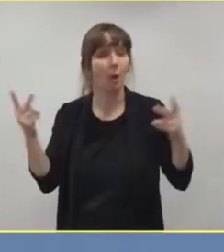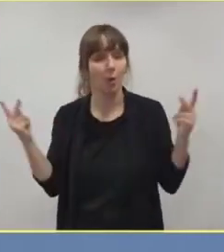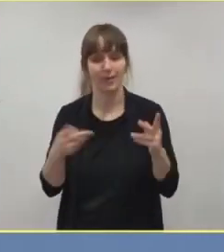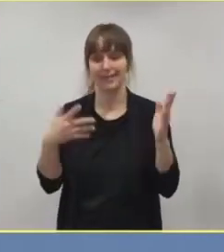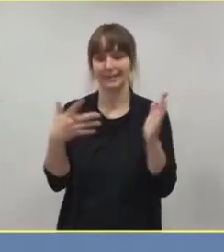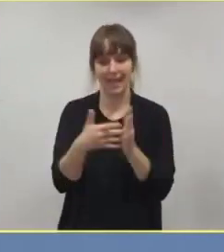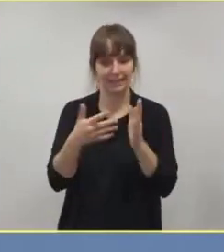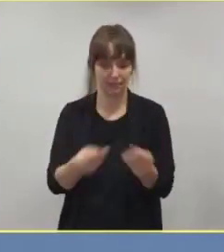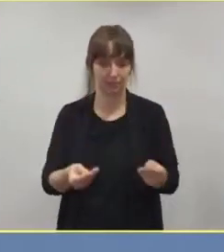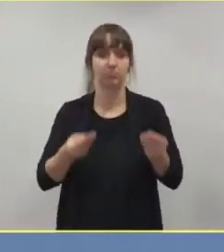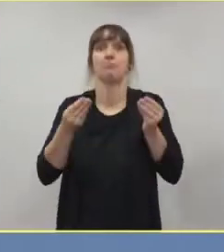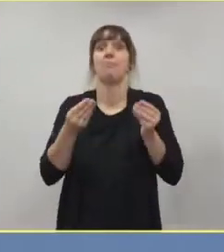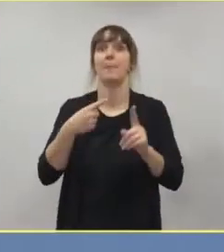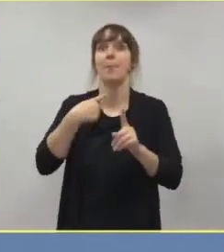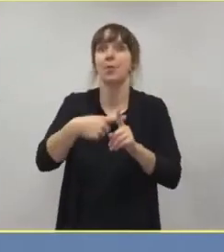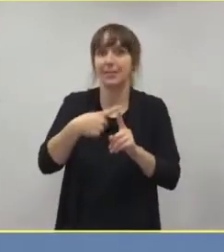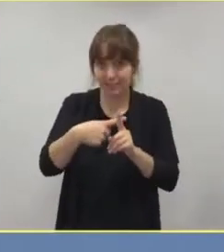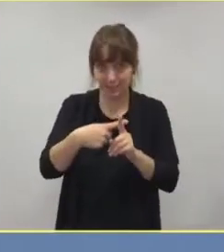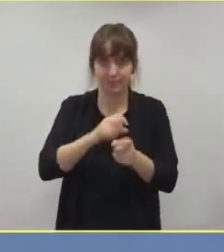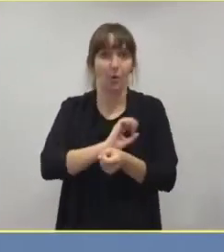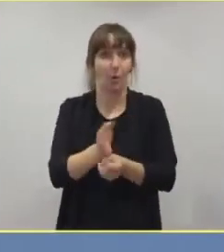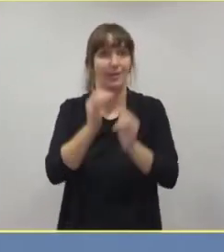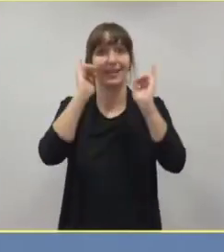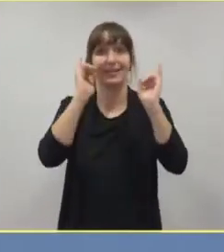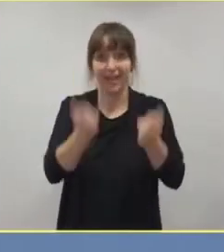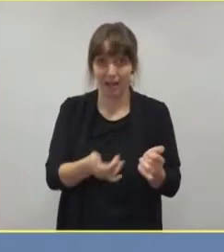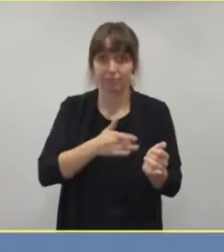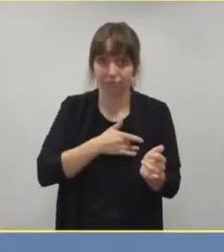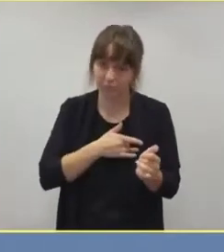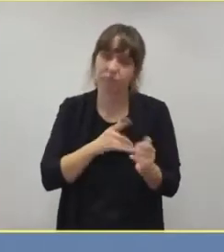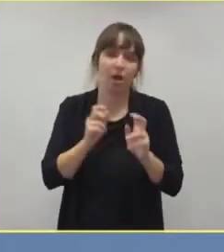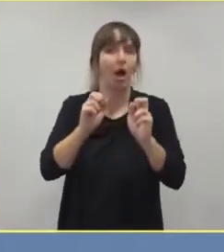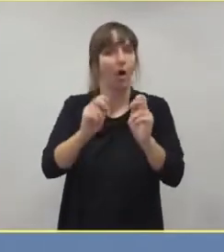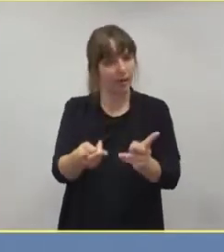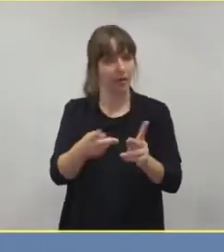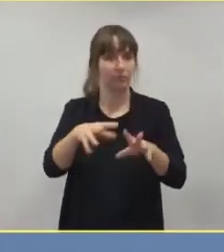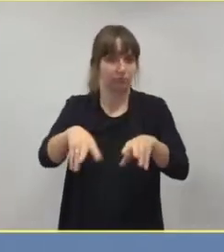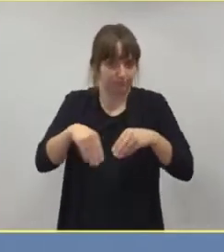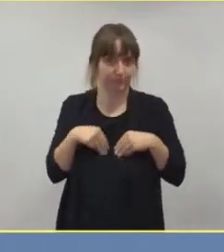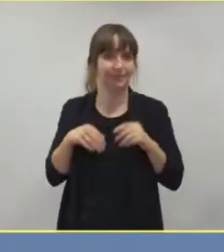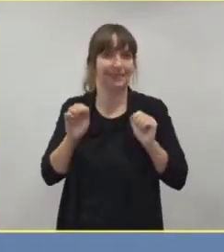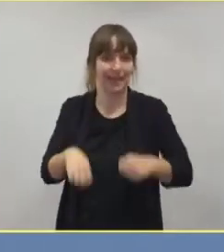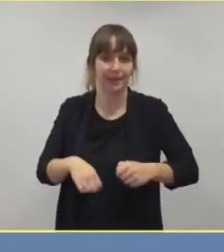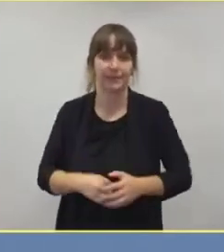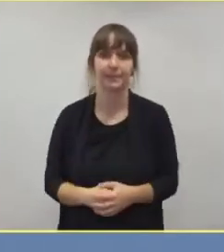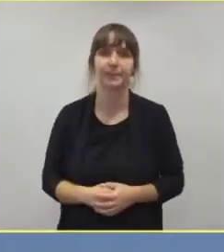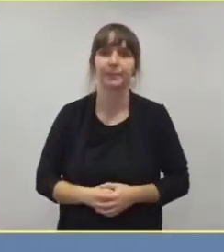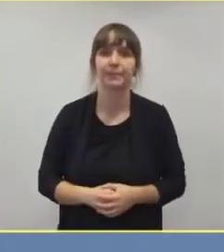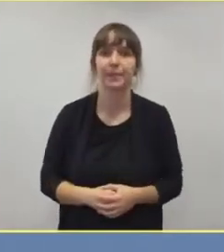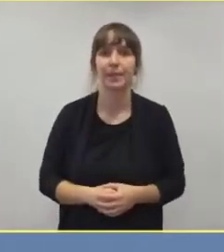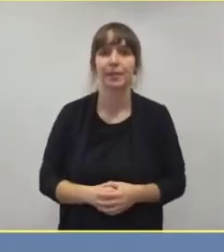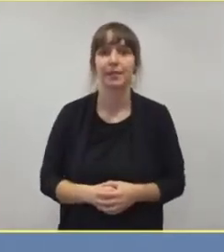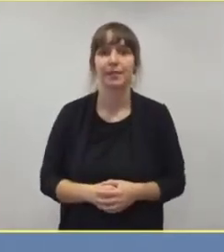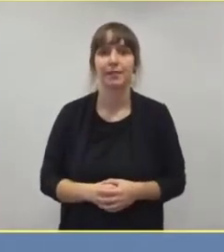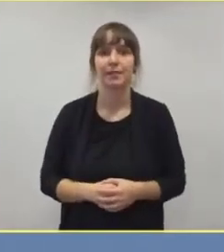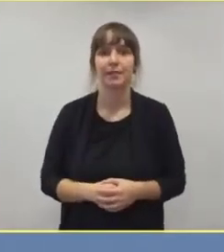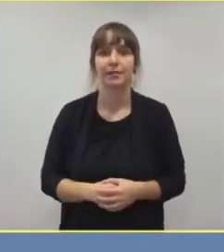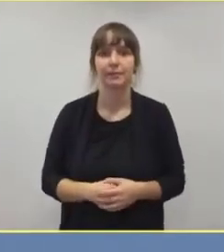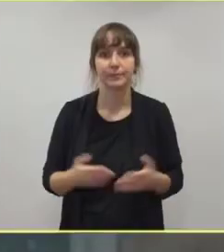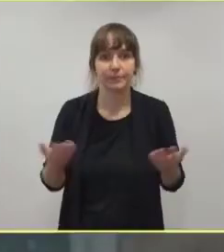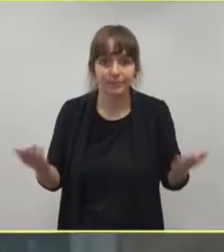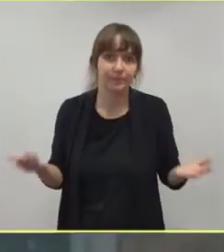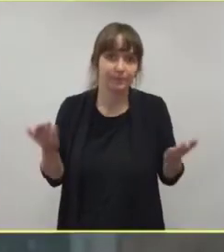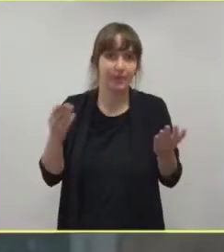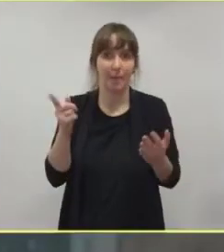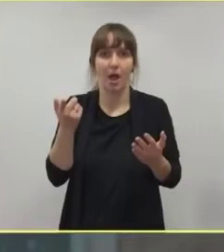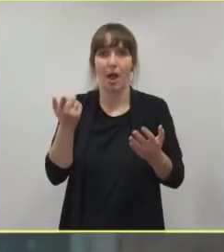ist auch gut. Wissen muss man, das wird nicht jetzt, kann nicht